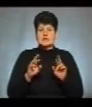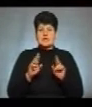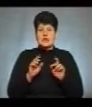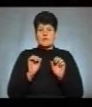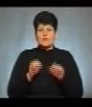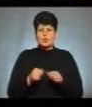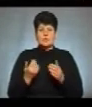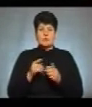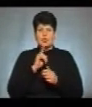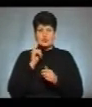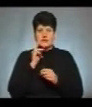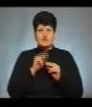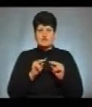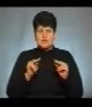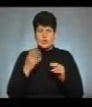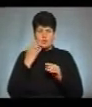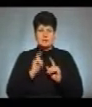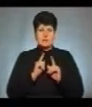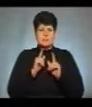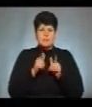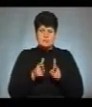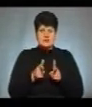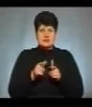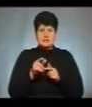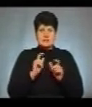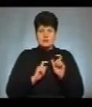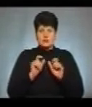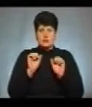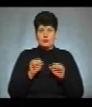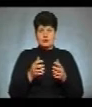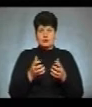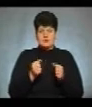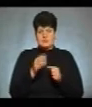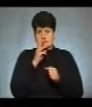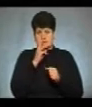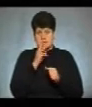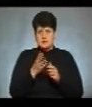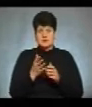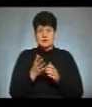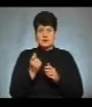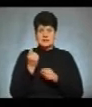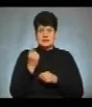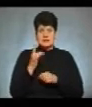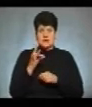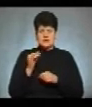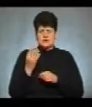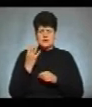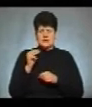молодий вчитель, який прийшов після вузу, отримувати зарплату на рівні 11 розряд, це